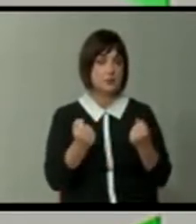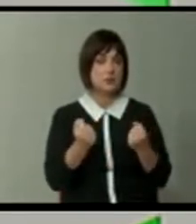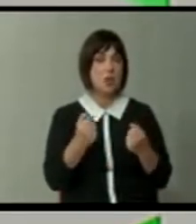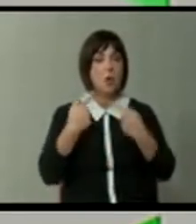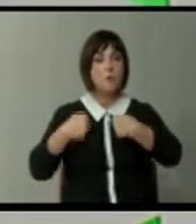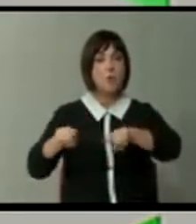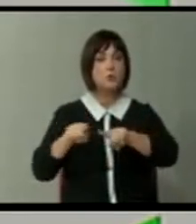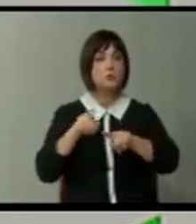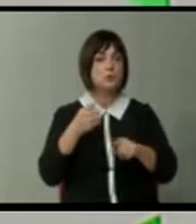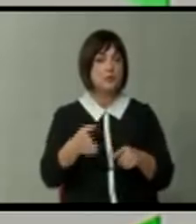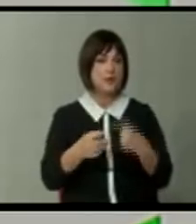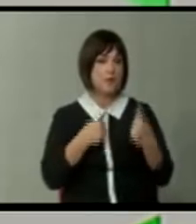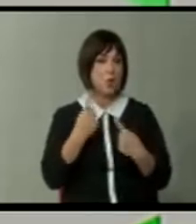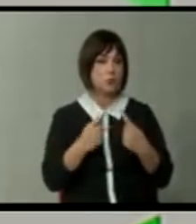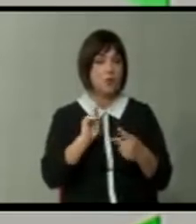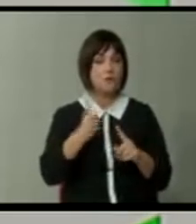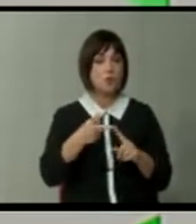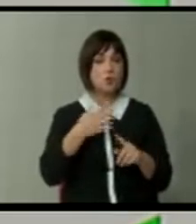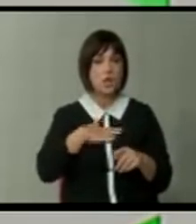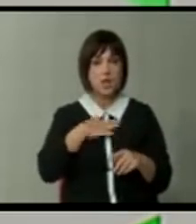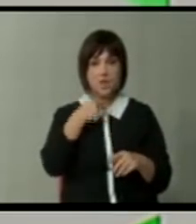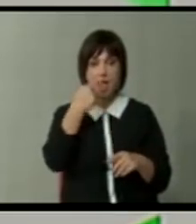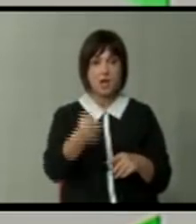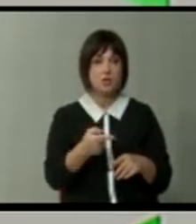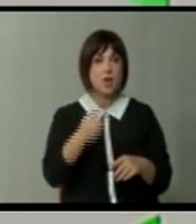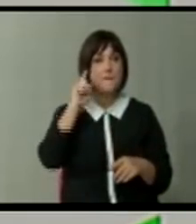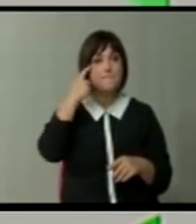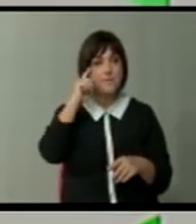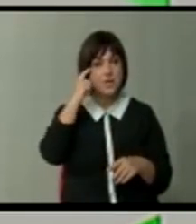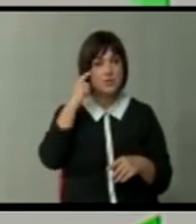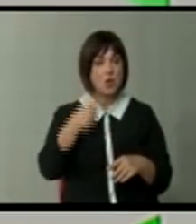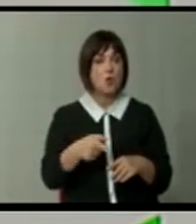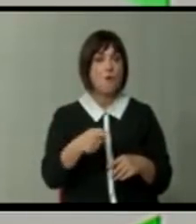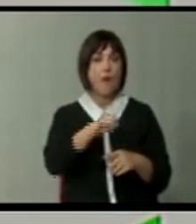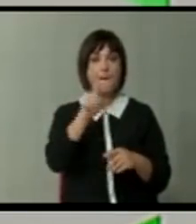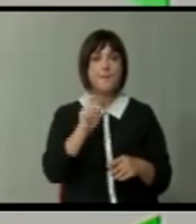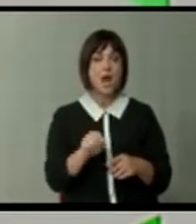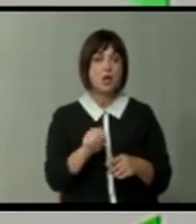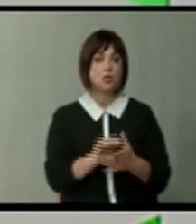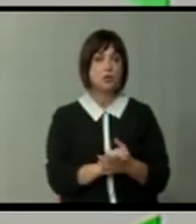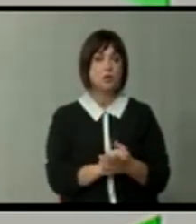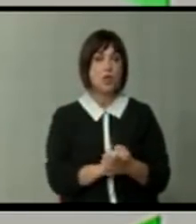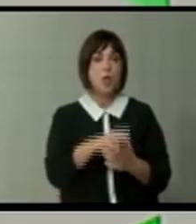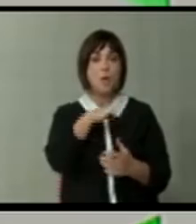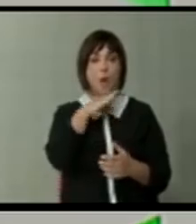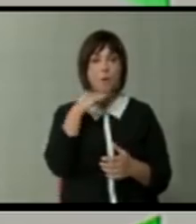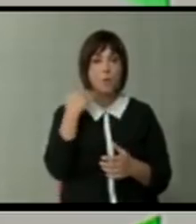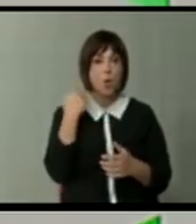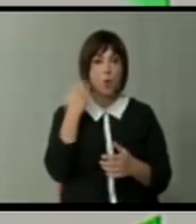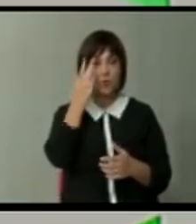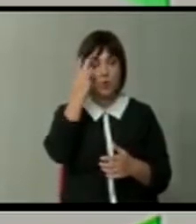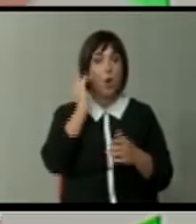особено при нашите услови. И второ што сакам да кажа, мислам дека кон ово прашање, премногу, заши,